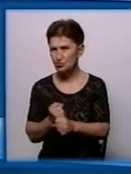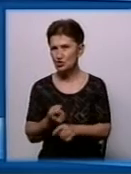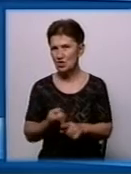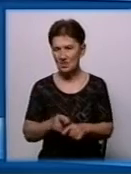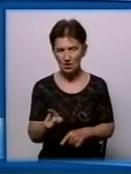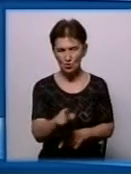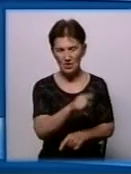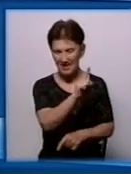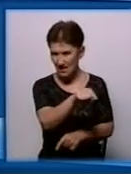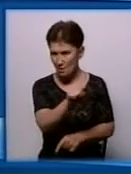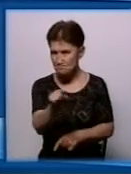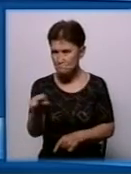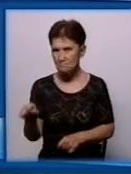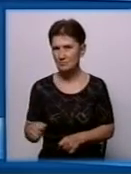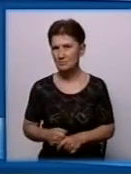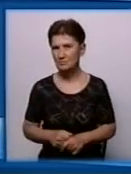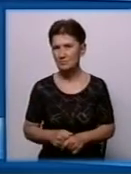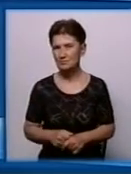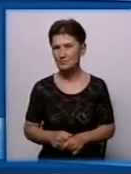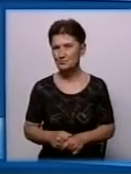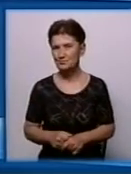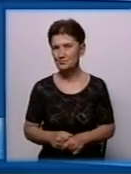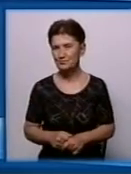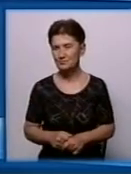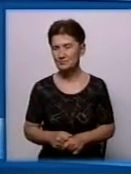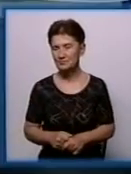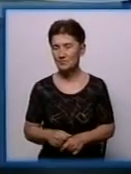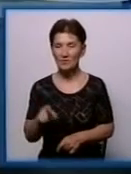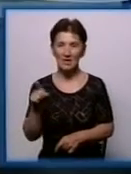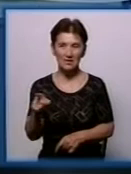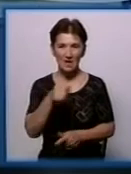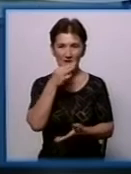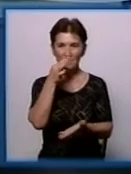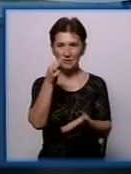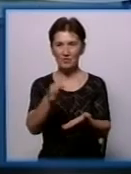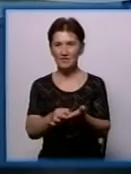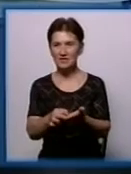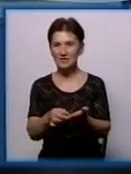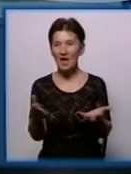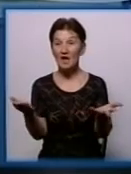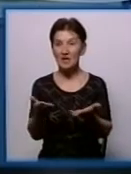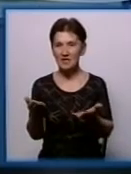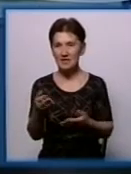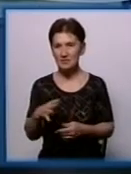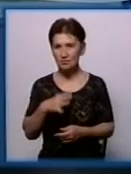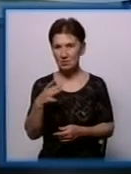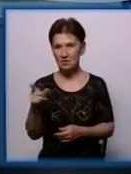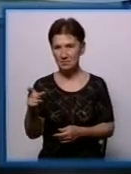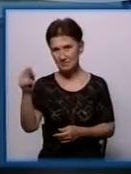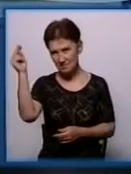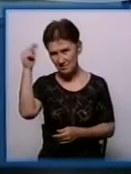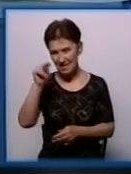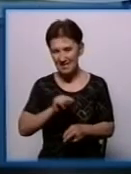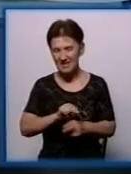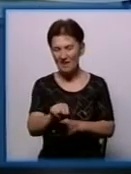електроприладами? Перше – це відповідно відсутність навчання керівниками своїх підлеглих. Те,